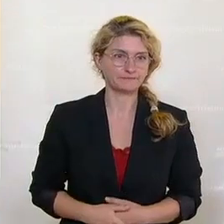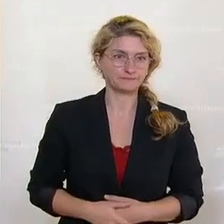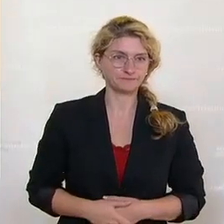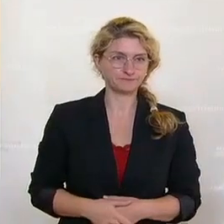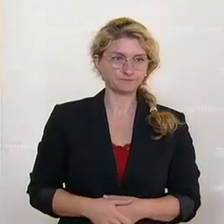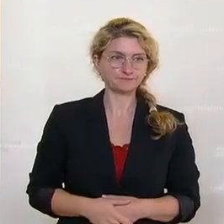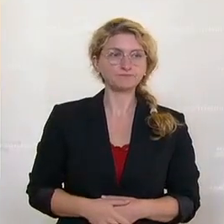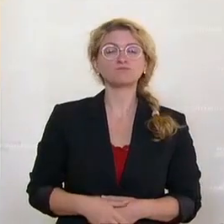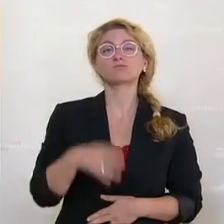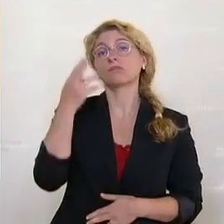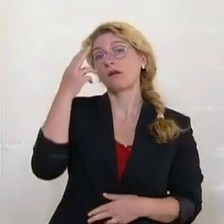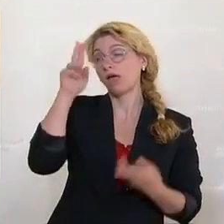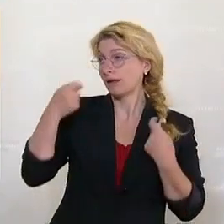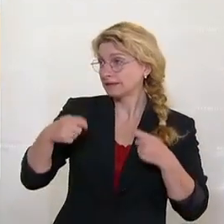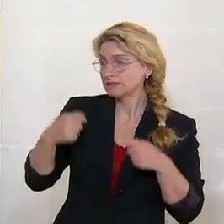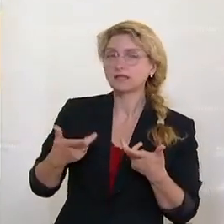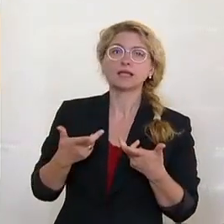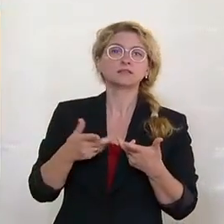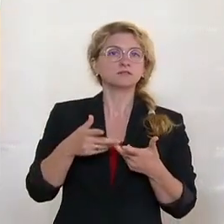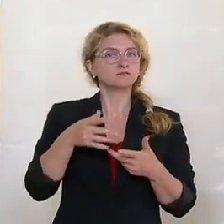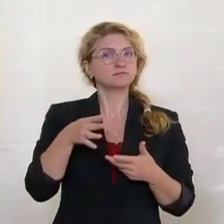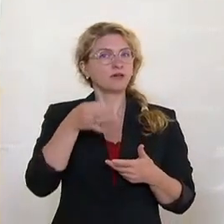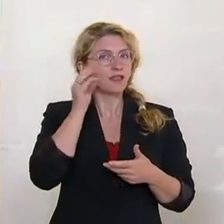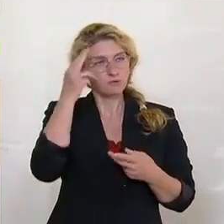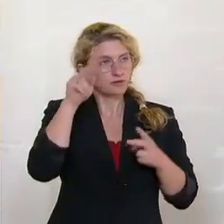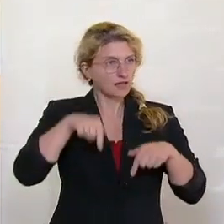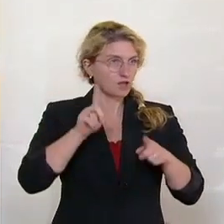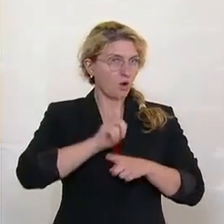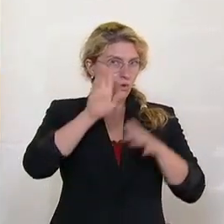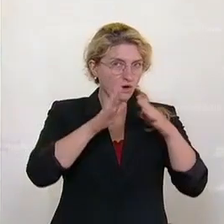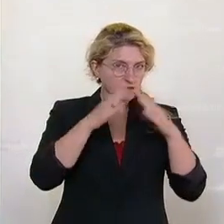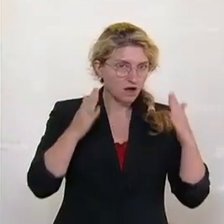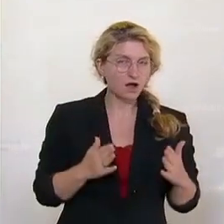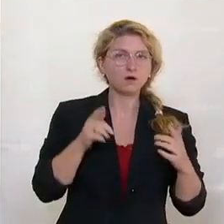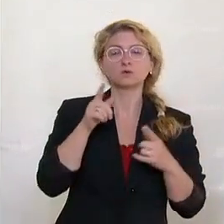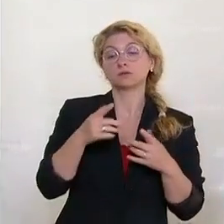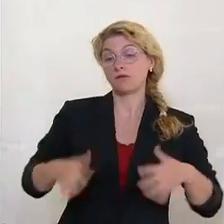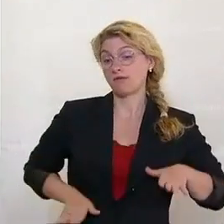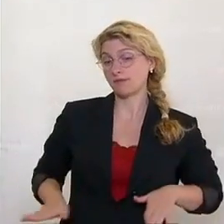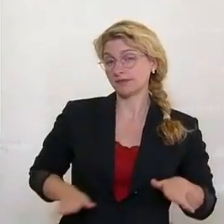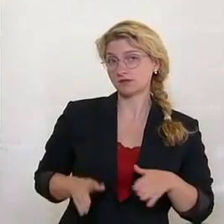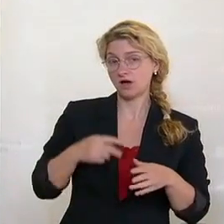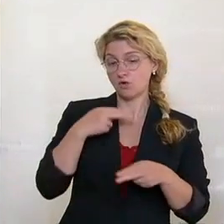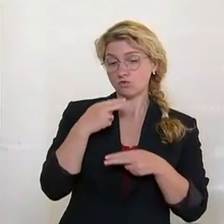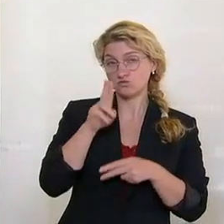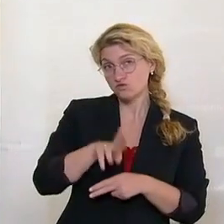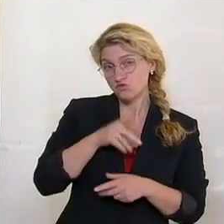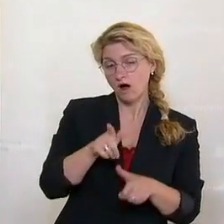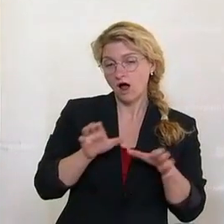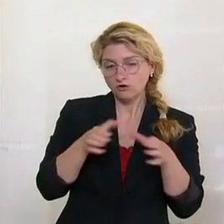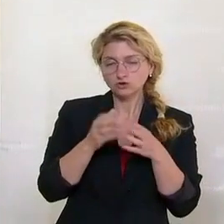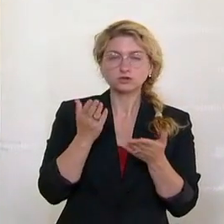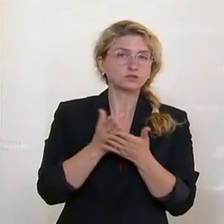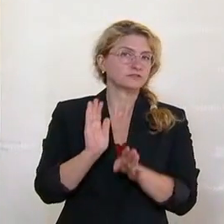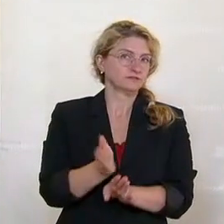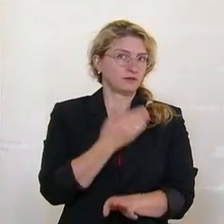Der nächste Redner kommt von den Freiheitlichen, Christian Ries. Der IBZ-U-Ausschuss liegt also hinter uns und damit unzählige Stunden des Befragens